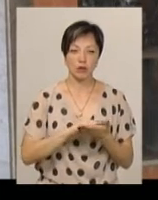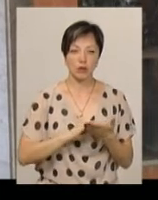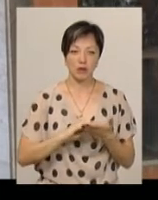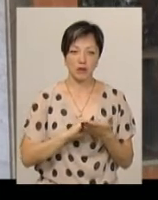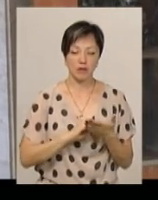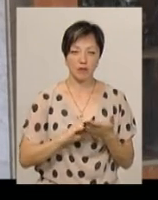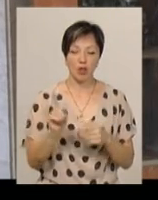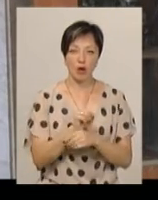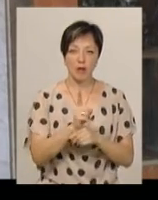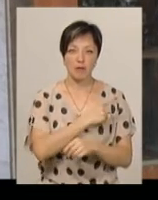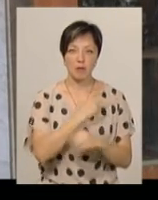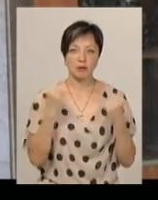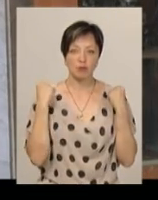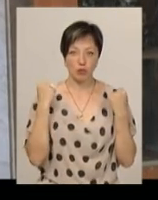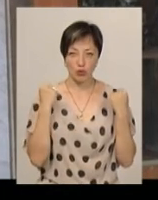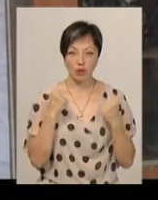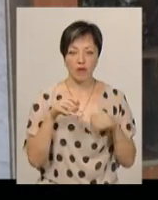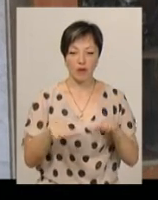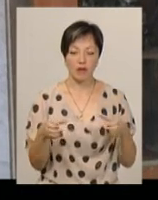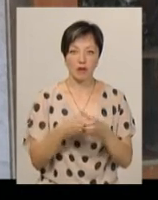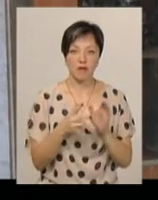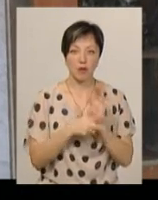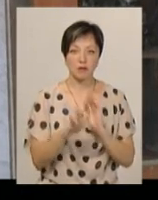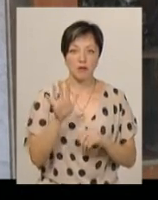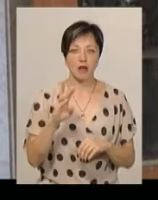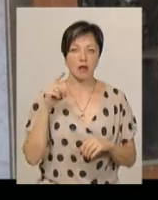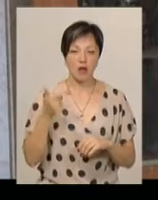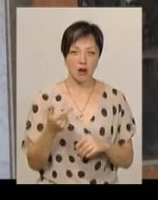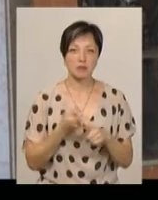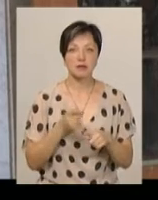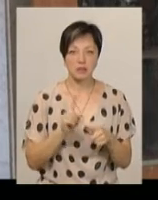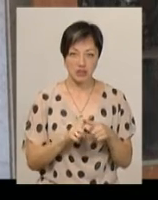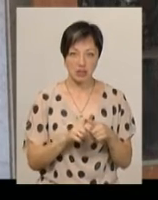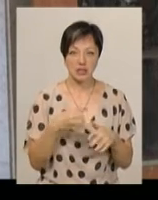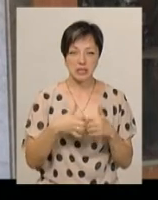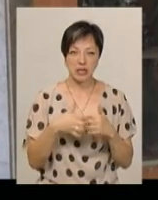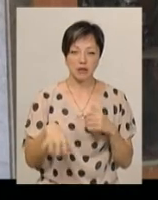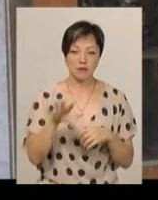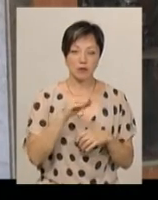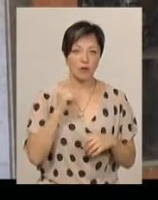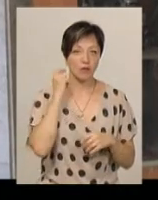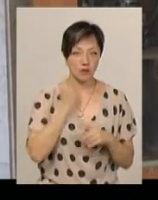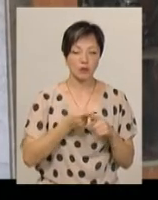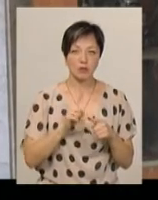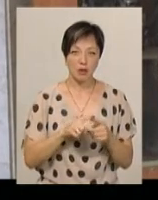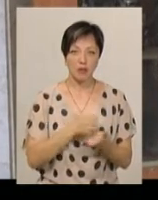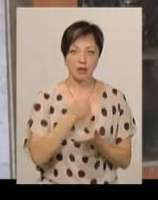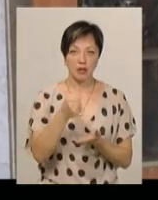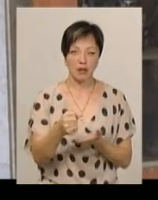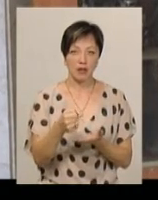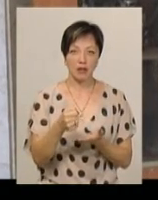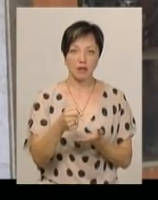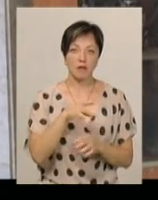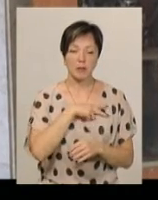норматив майстра спорту ваги категорії 85 кг. Це серед цього віку, це претендент десь